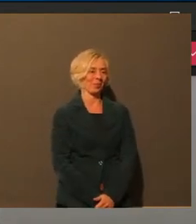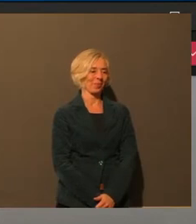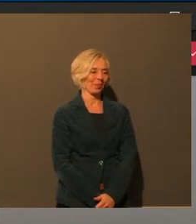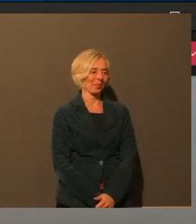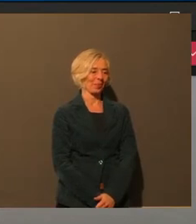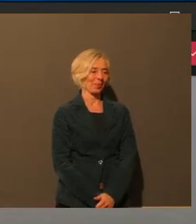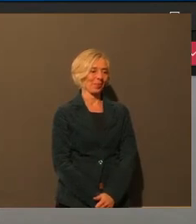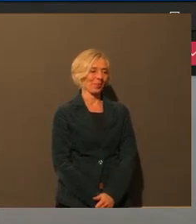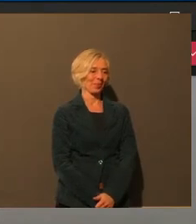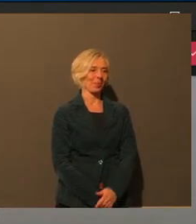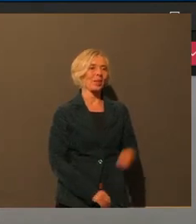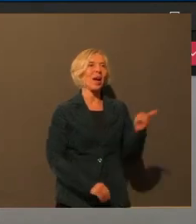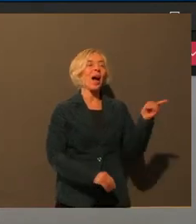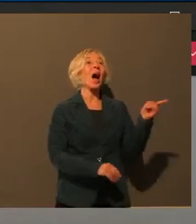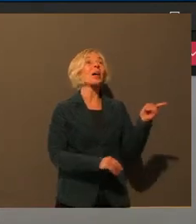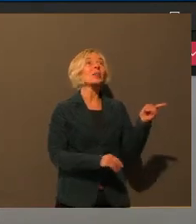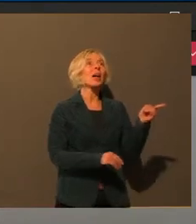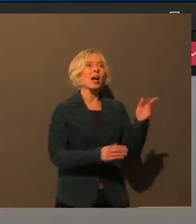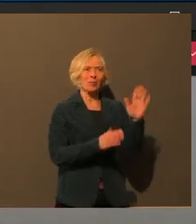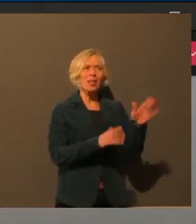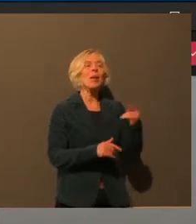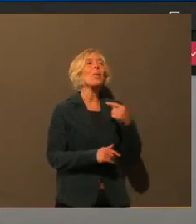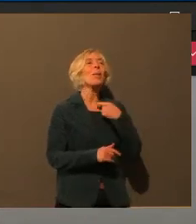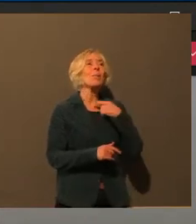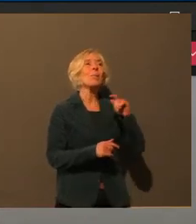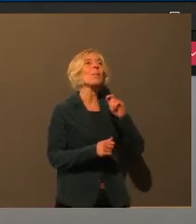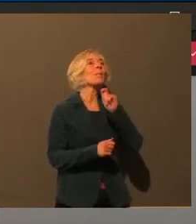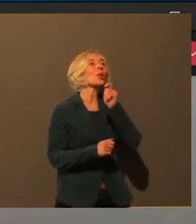Sie müssen vielleicht Ihr Mikro anstellen. Kann das sein?